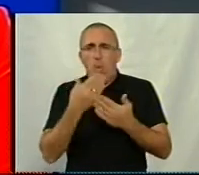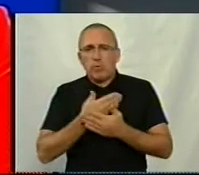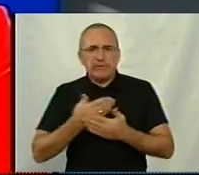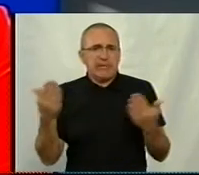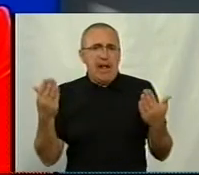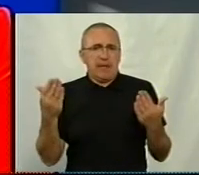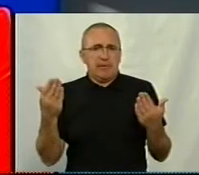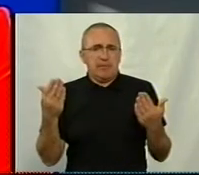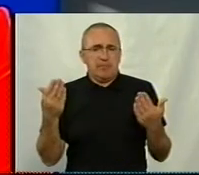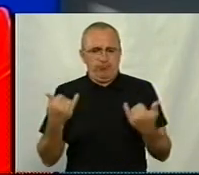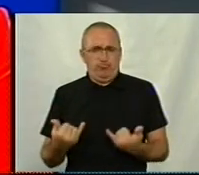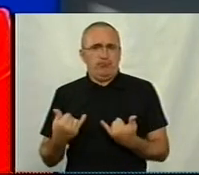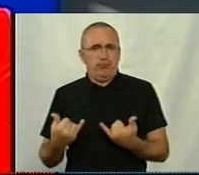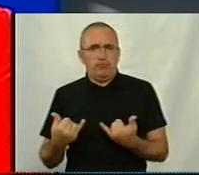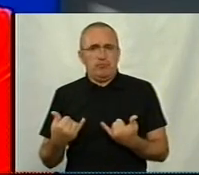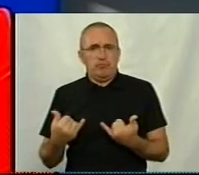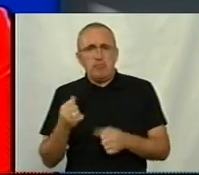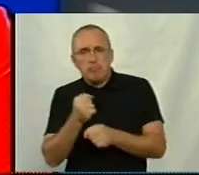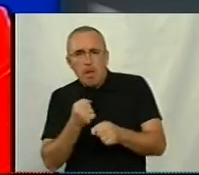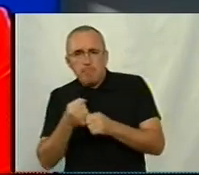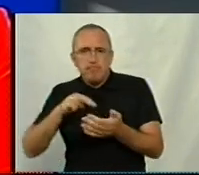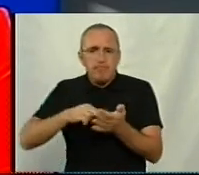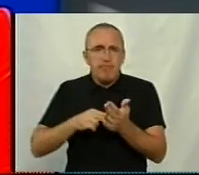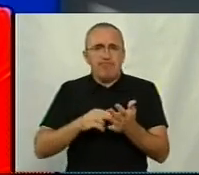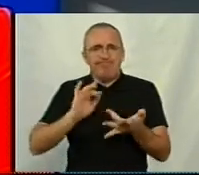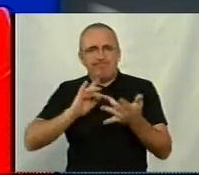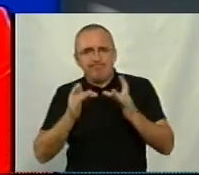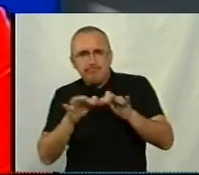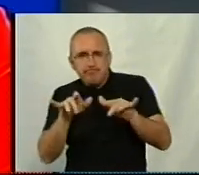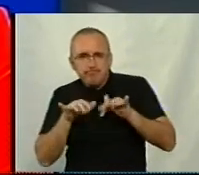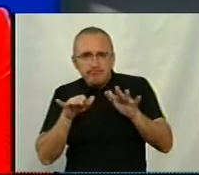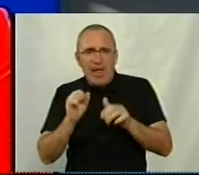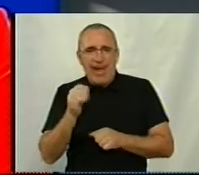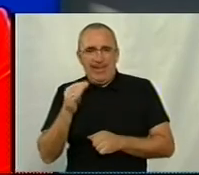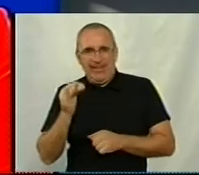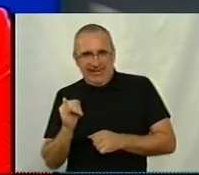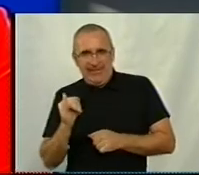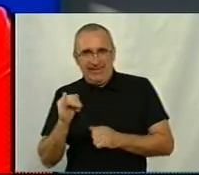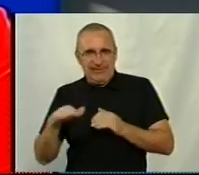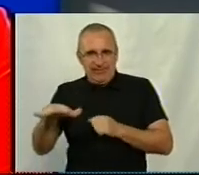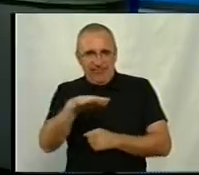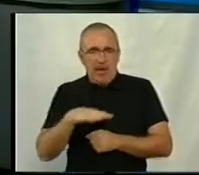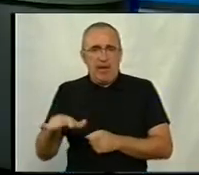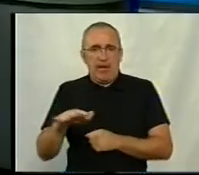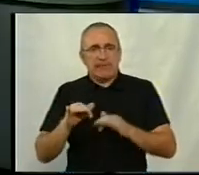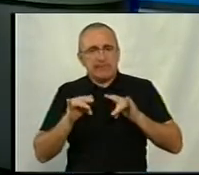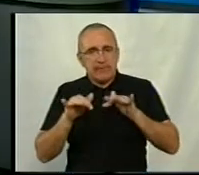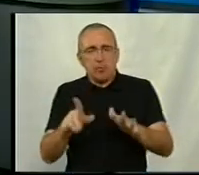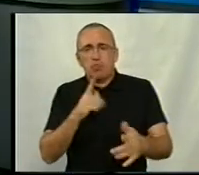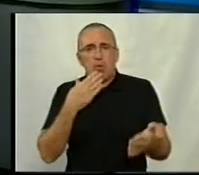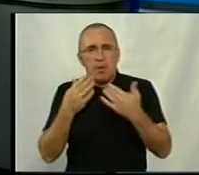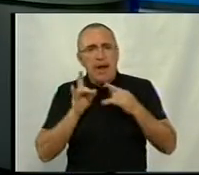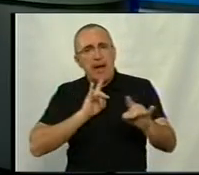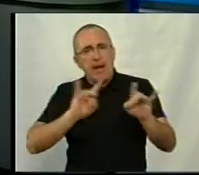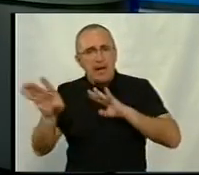наробки і в ІТ-сфері, і, скажімо так, в заходах, що стосується